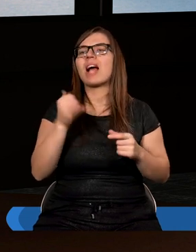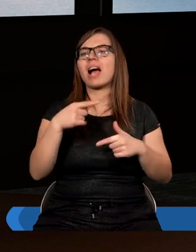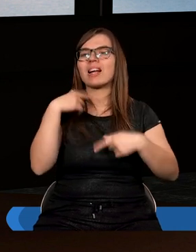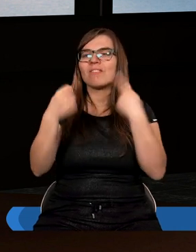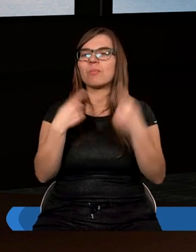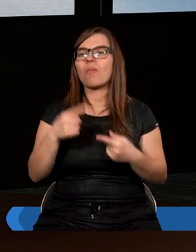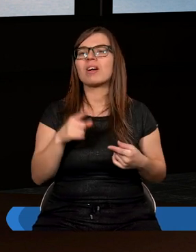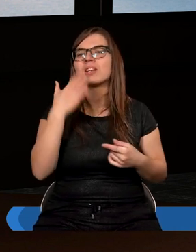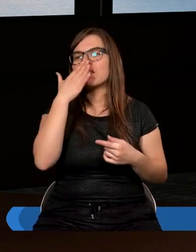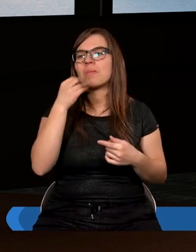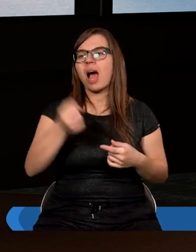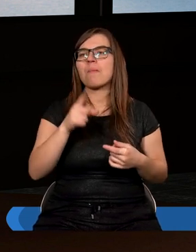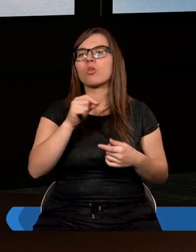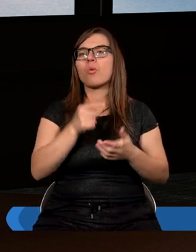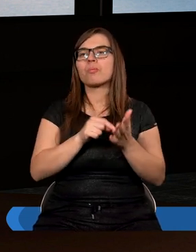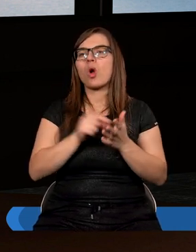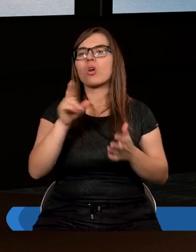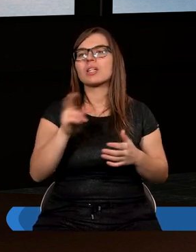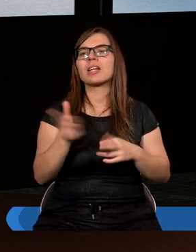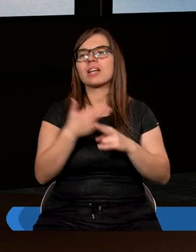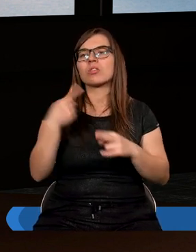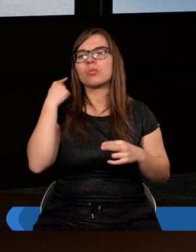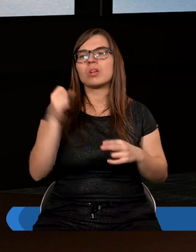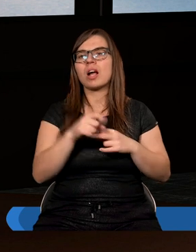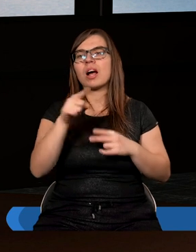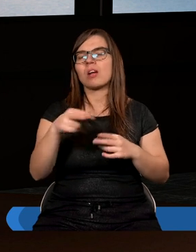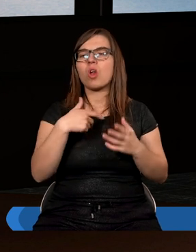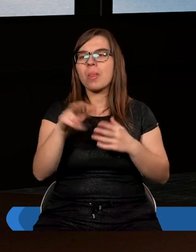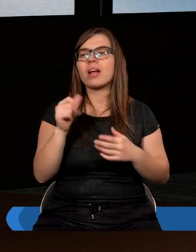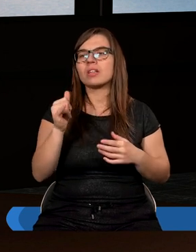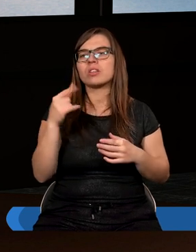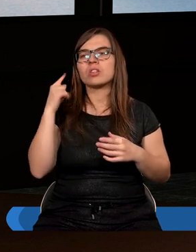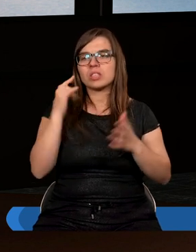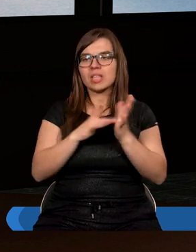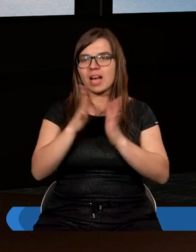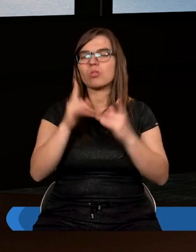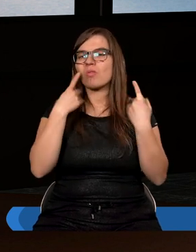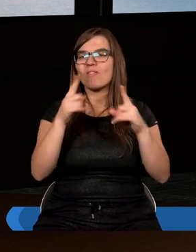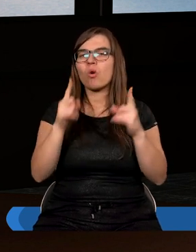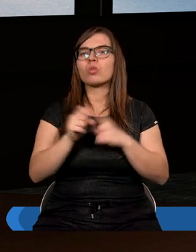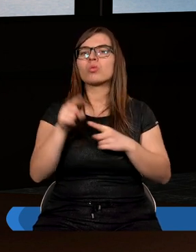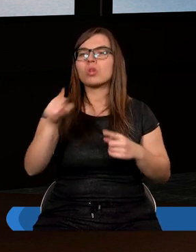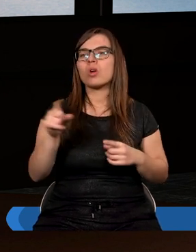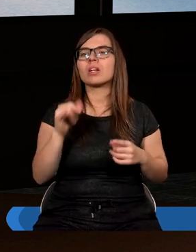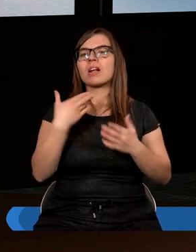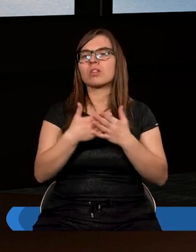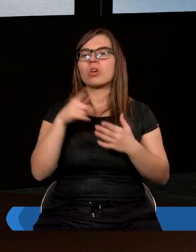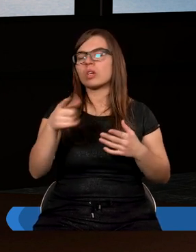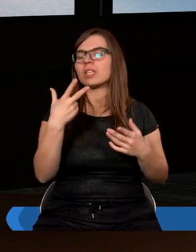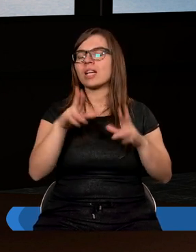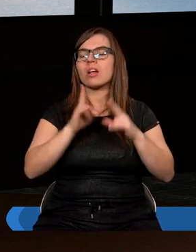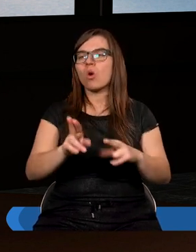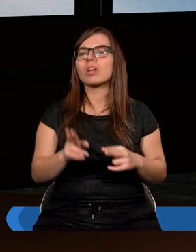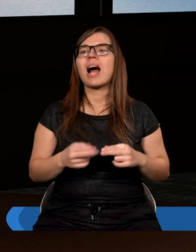powiedział chyba apostoł Piotr, kiedy część uczniów od Jezusa odeszła i Jezus się do nich zwrócił, do tych uczniów, którzy przy Nim